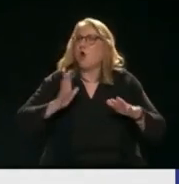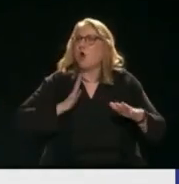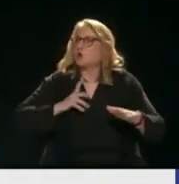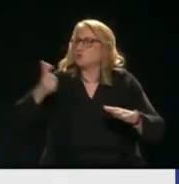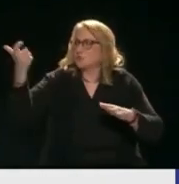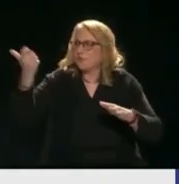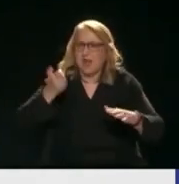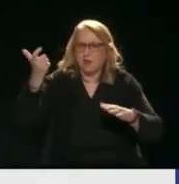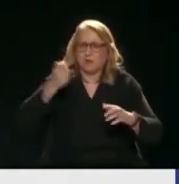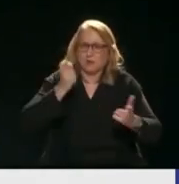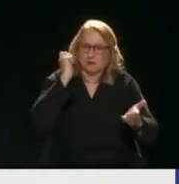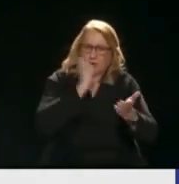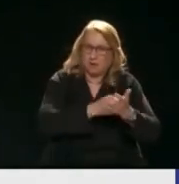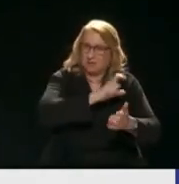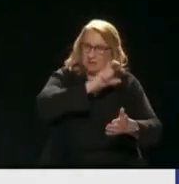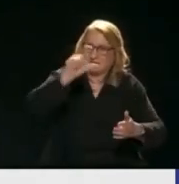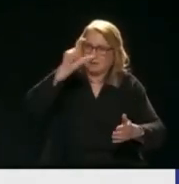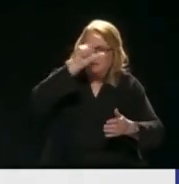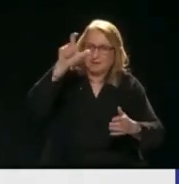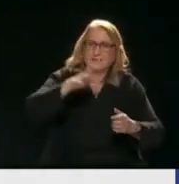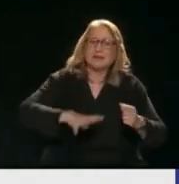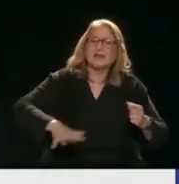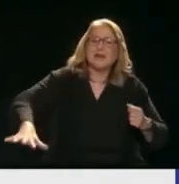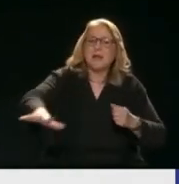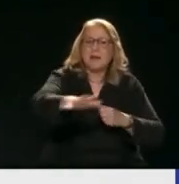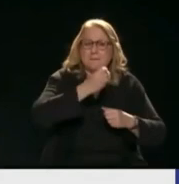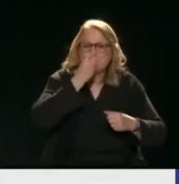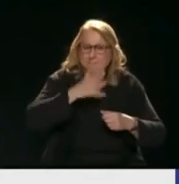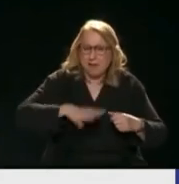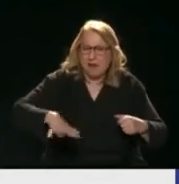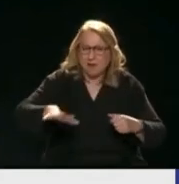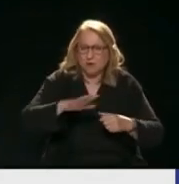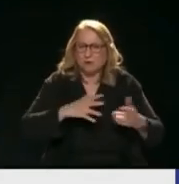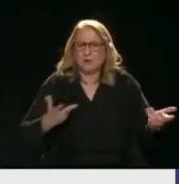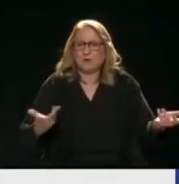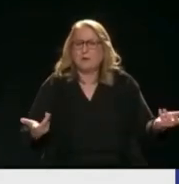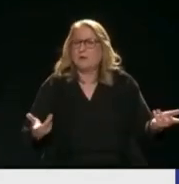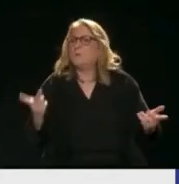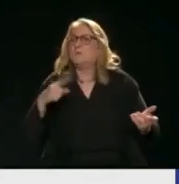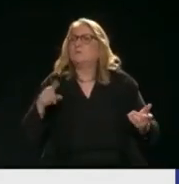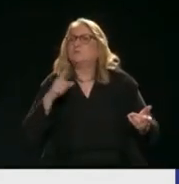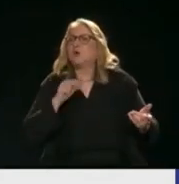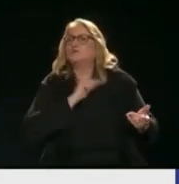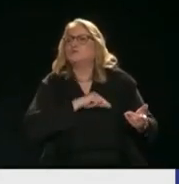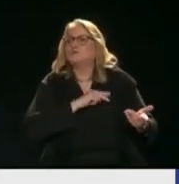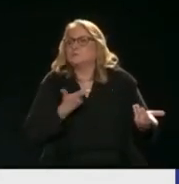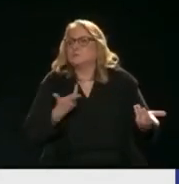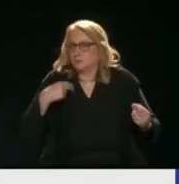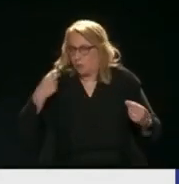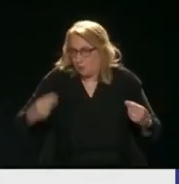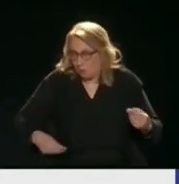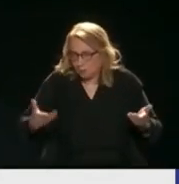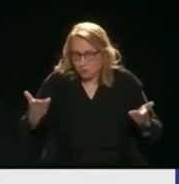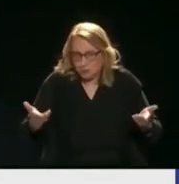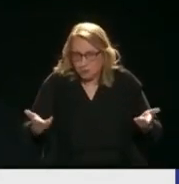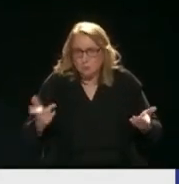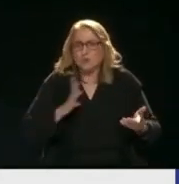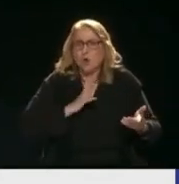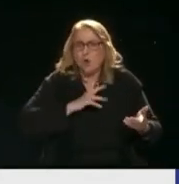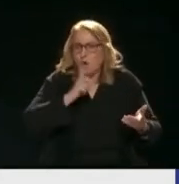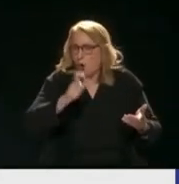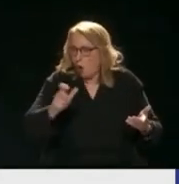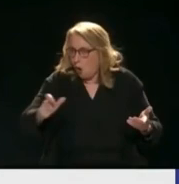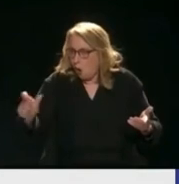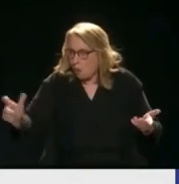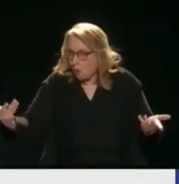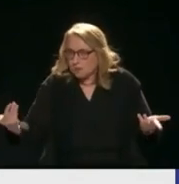ελληνικό Και χαλάσε ένα τέτοιο τεράστιο πάρκο Με στην καρδιά της Αθήνας Και ποιος θα βγάλει χρήματα Ποιος θα αποφυγηθεί το δημόσιο Ποιος Ο πολίτης Τι θα μου δώσετε